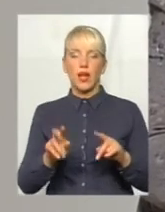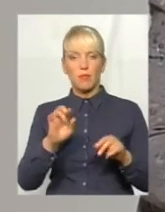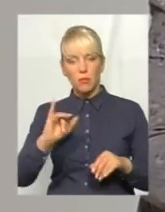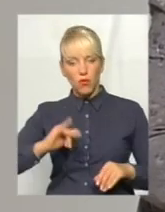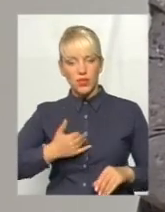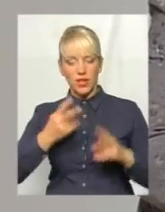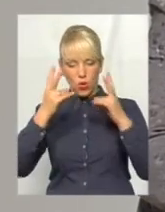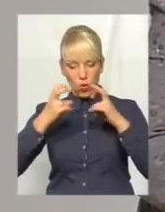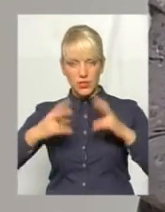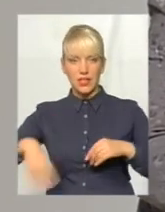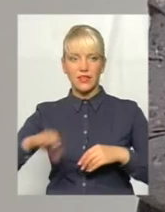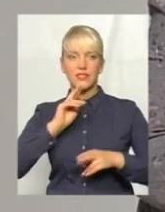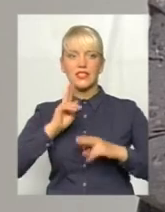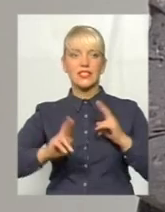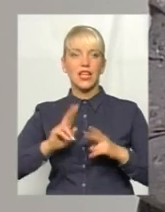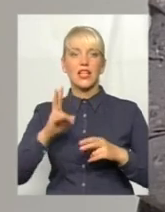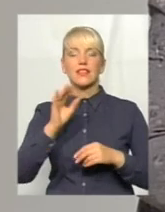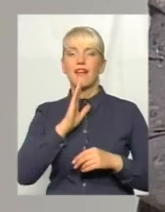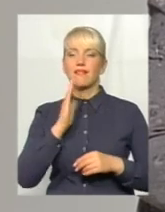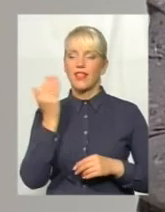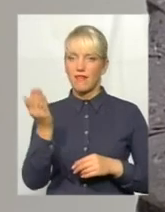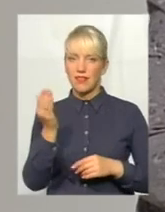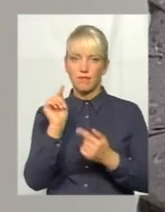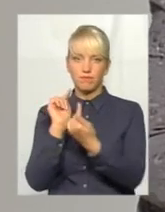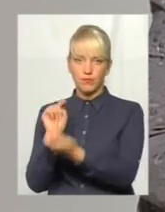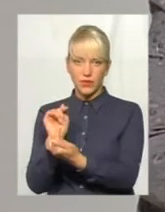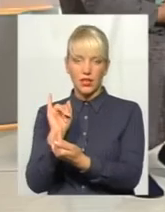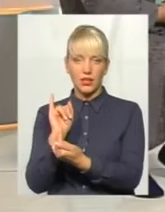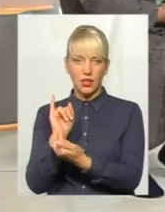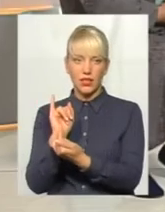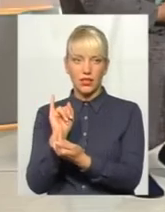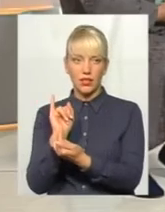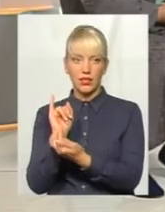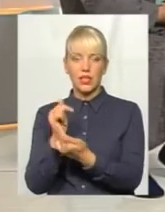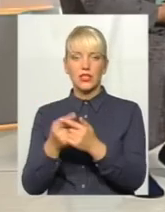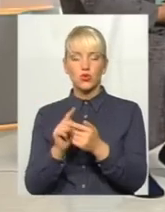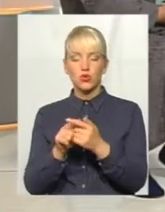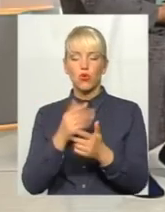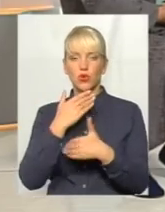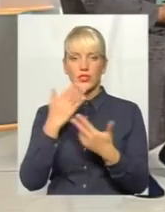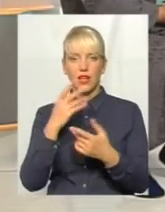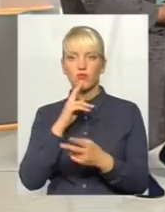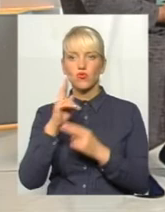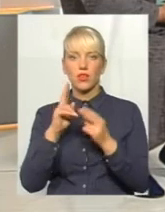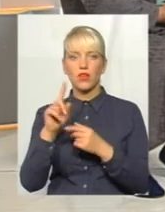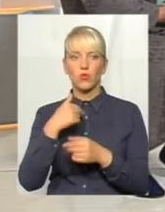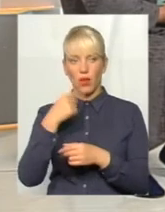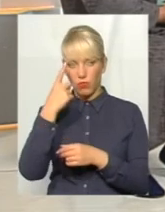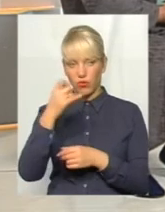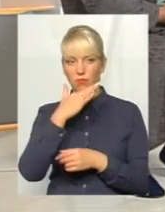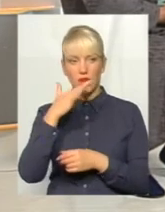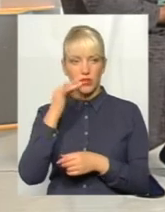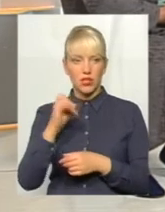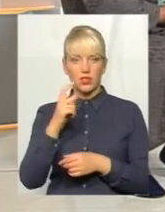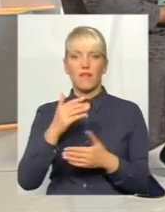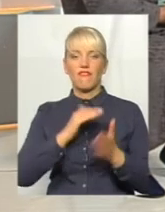розглянути всі скарги, які були на неї нанесені. І тим більше про цю скаргу, останню, яку я повідомляла, неодноразово в